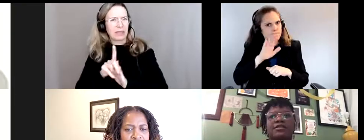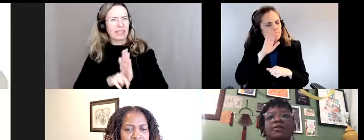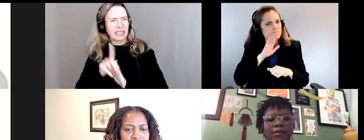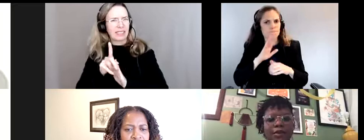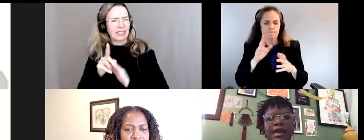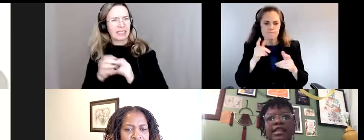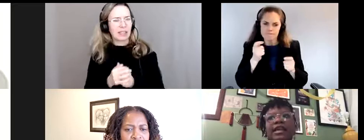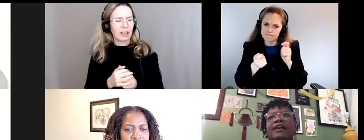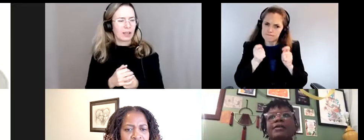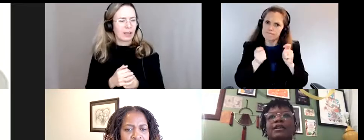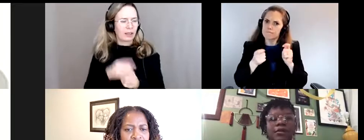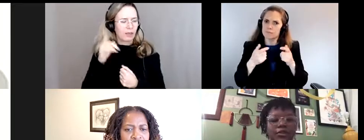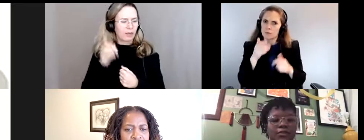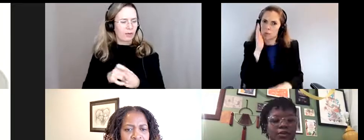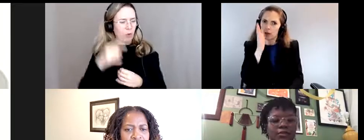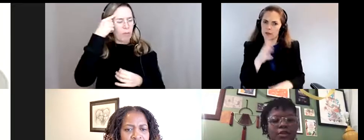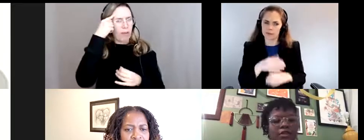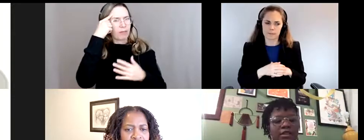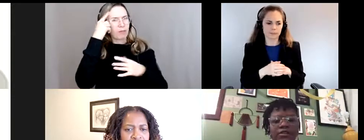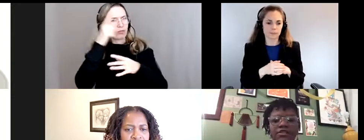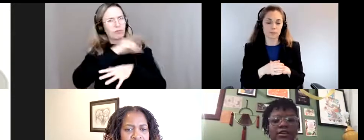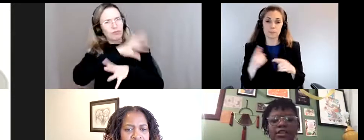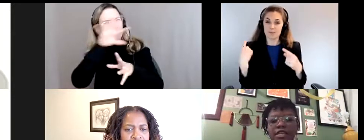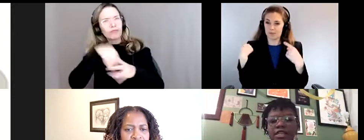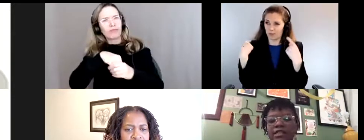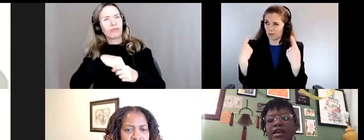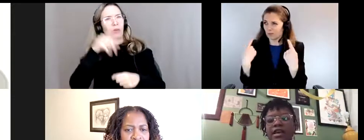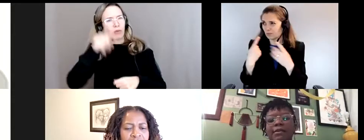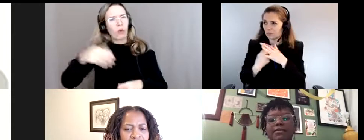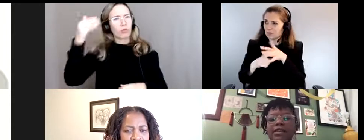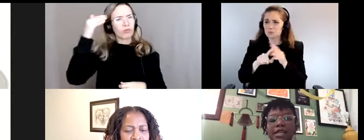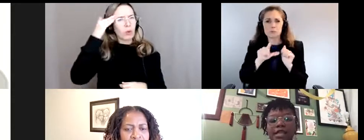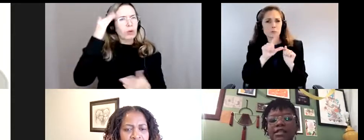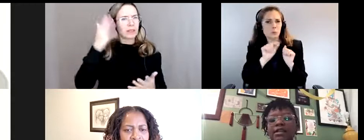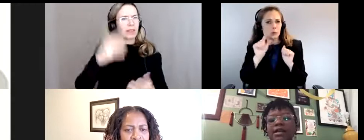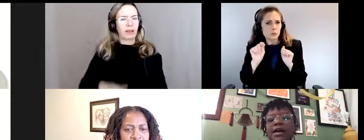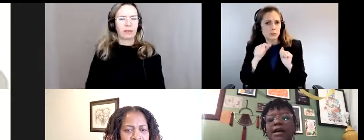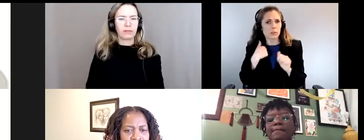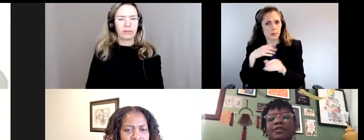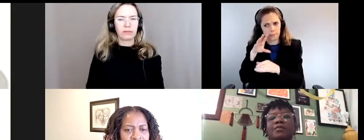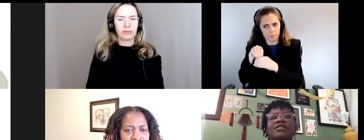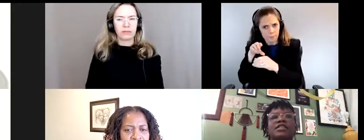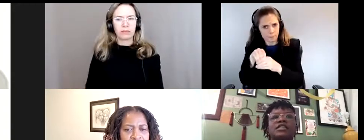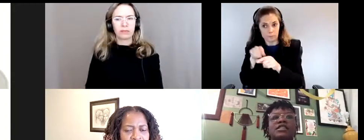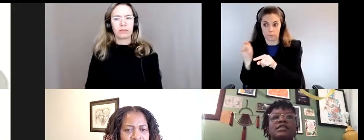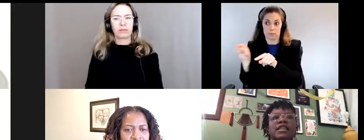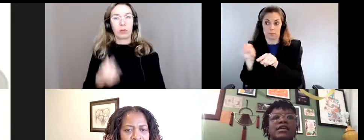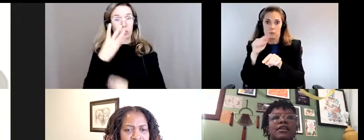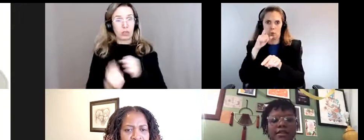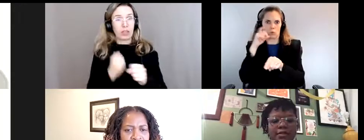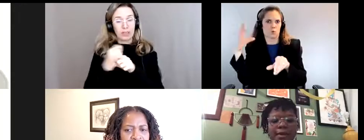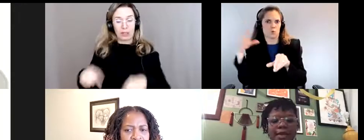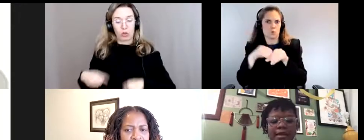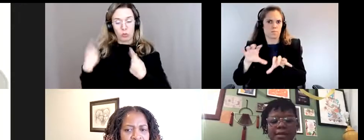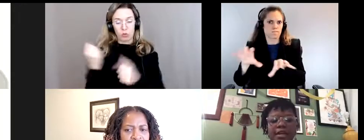il faut vraiment prendre tout ça en Il faut être conscient de tout ça. Donc, ça fait plusieurs années que je travaille dans ce